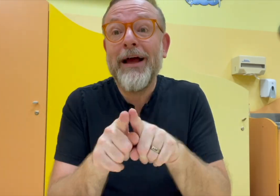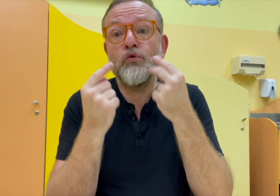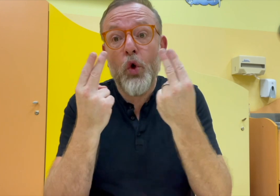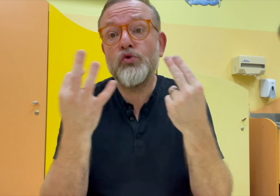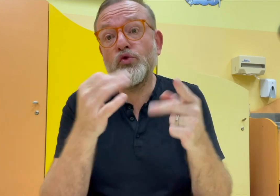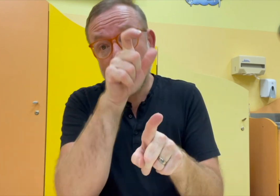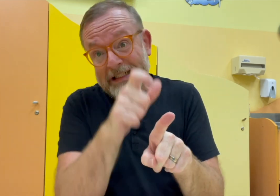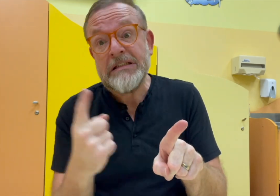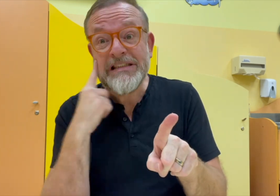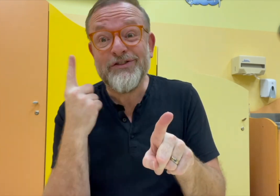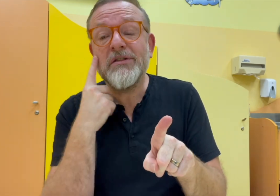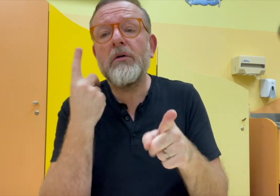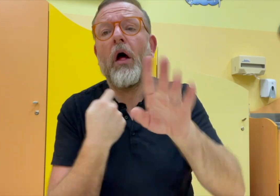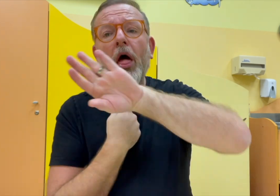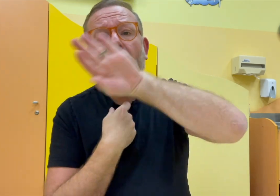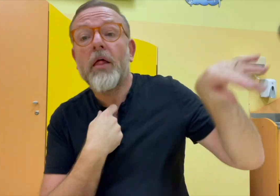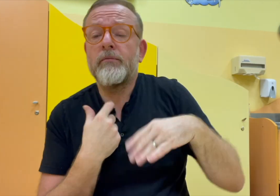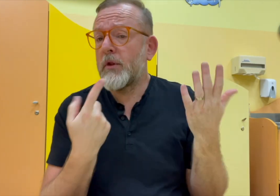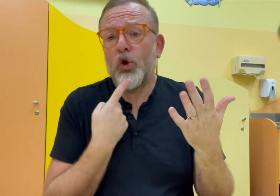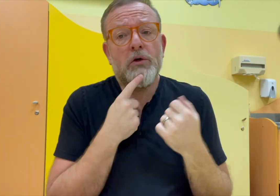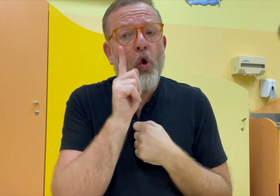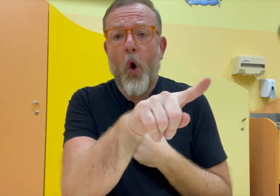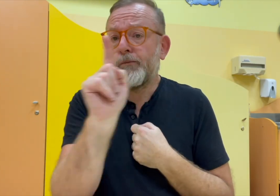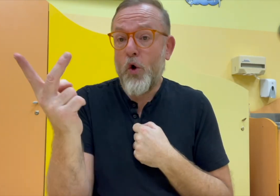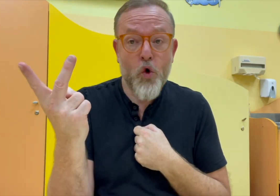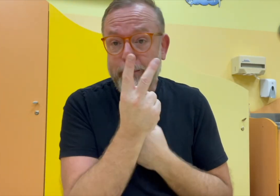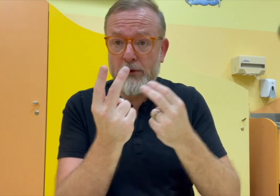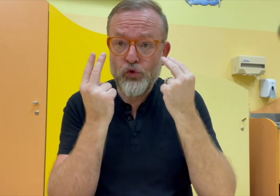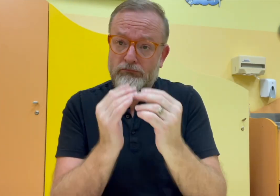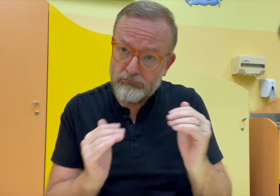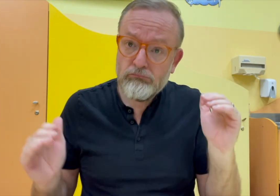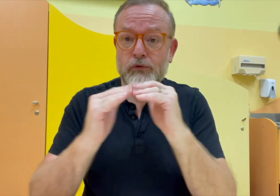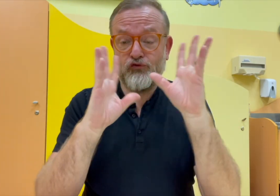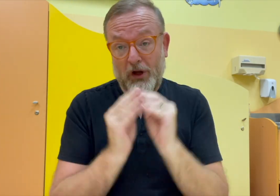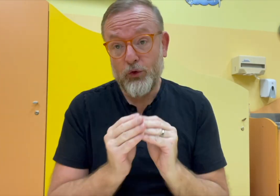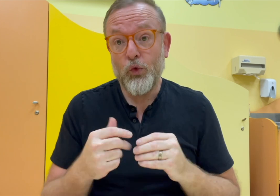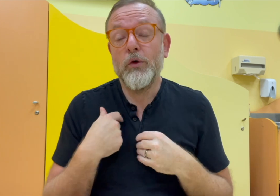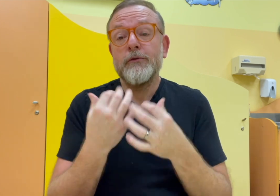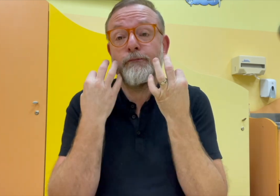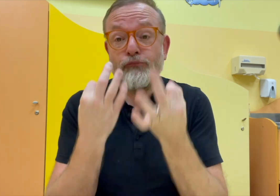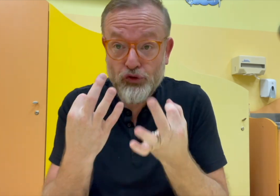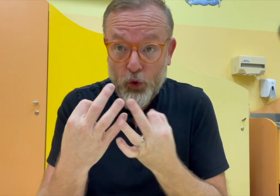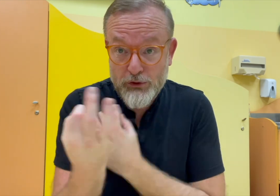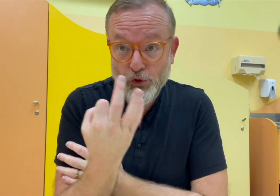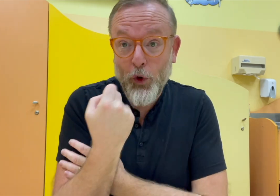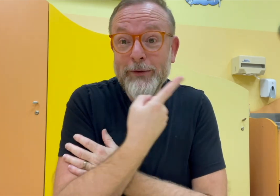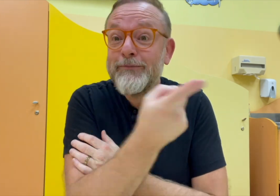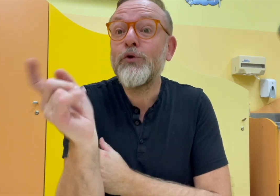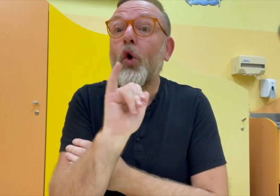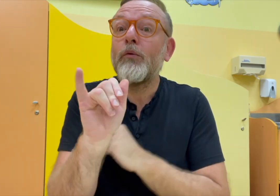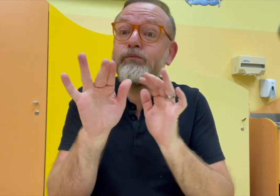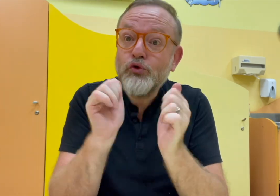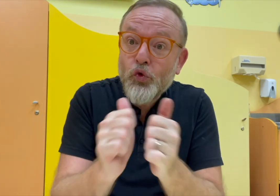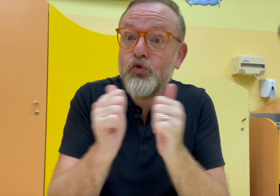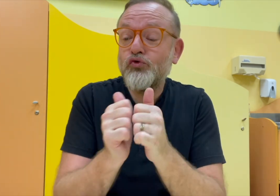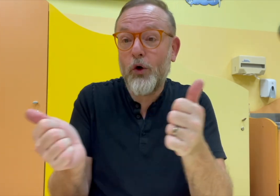pro nás je důležitá takováto podpora neslyšících dětí. A neříkám, že tam nepotřebujeme slyšícího pedagoga. Opravdu je důležité,